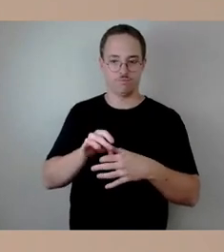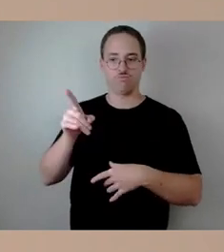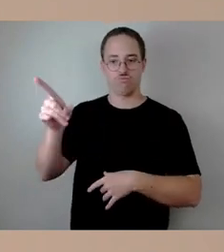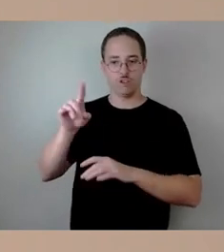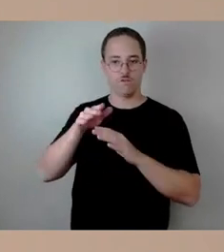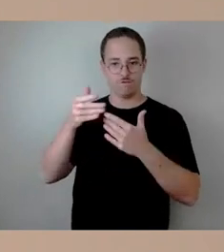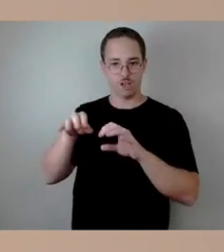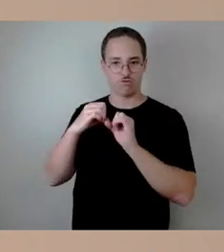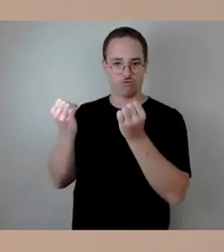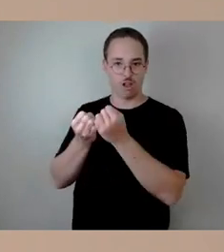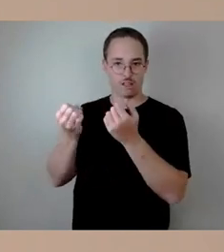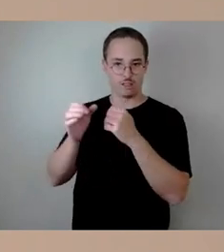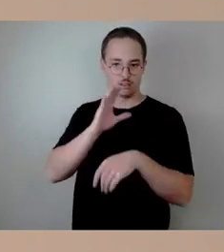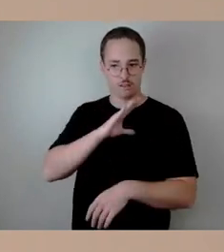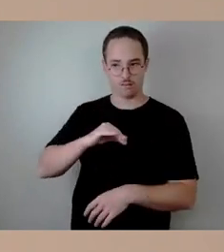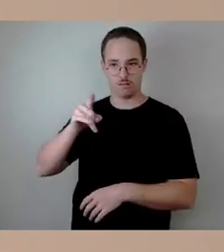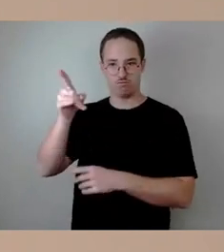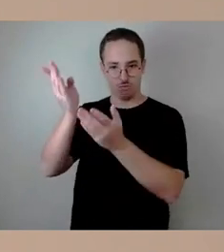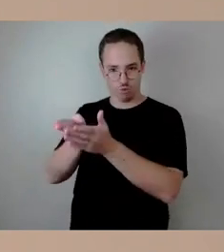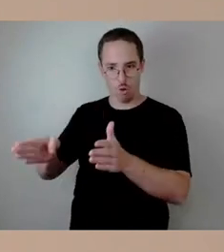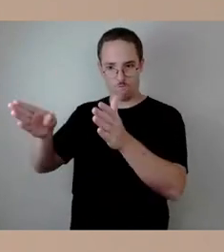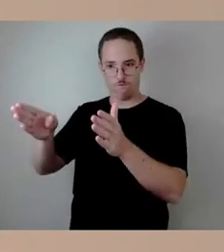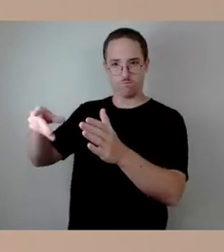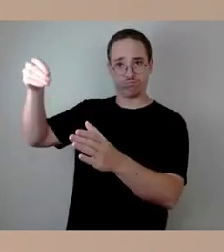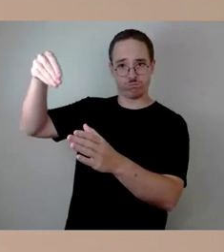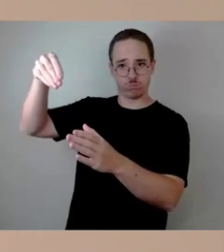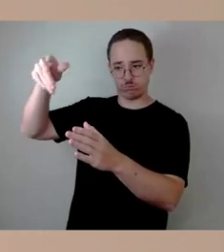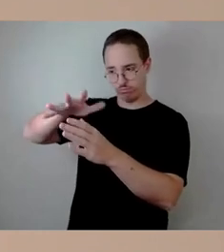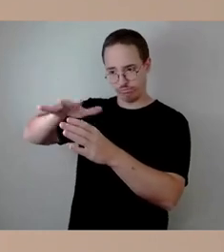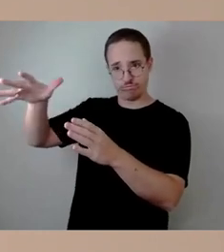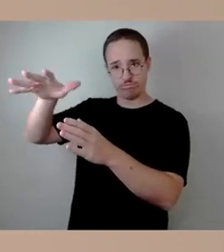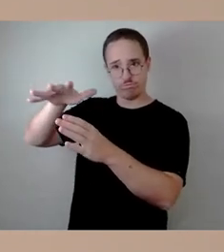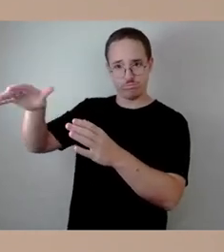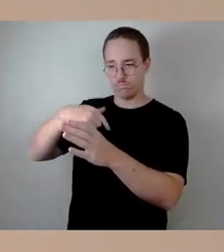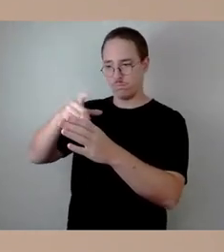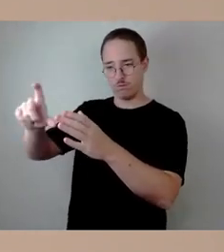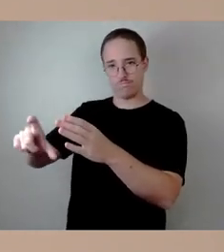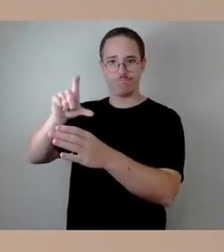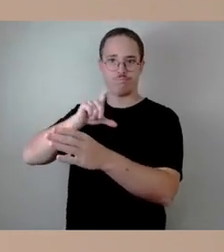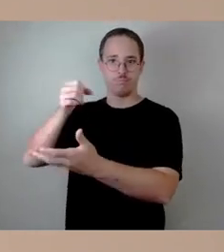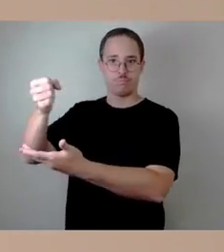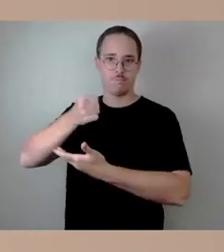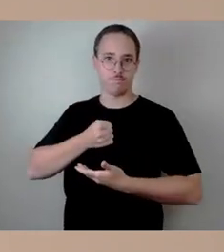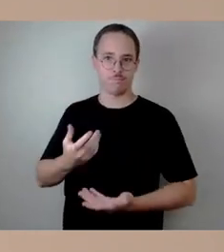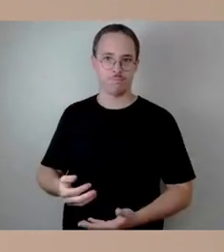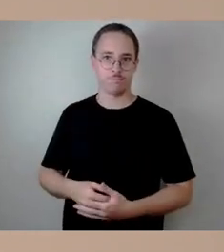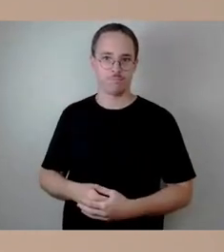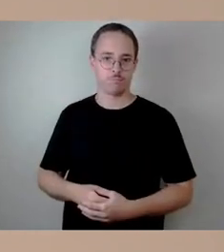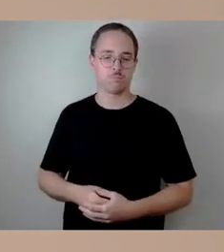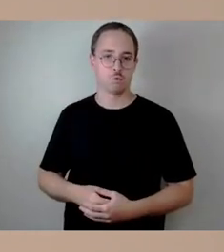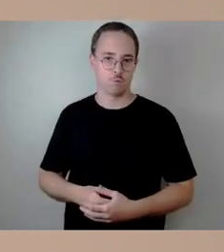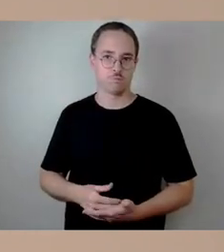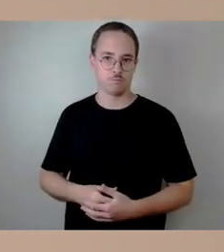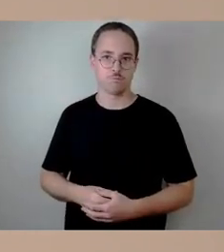Wenn man weiß, wie der gefüllt ist und weiß, welchen darf wir allein bei der Nosnabrücke haben,